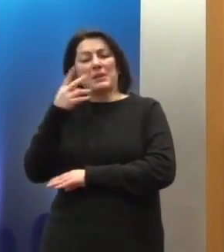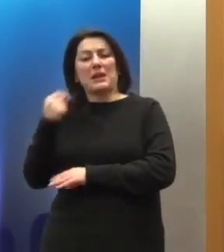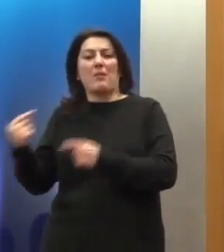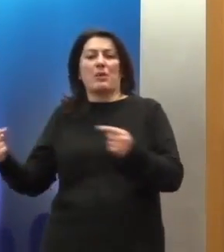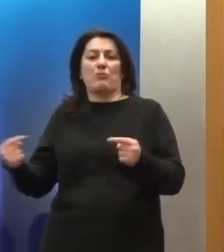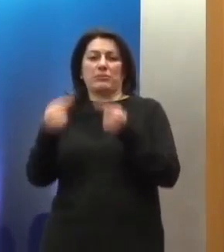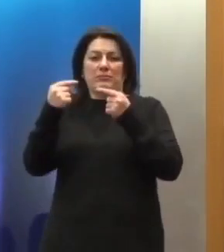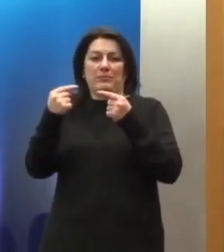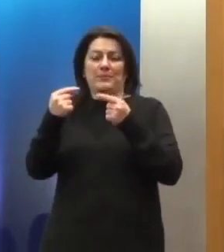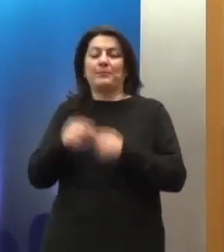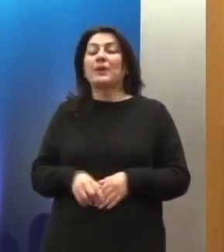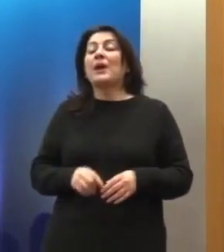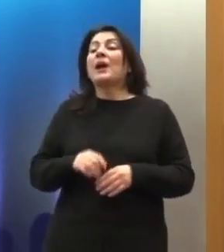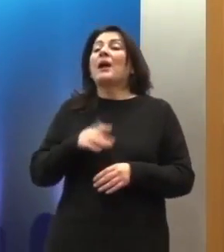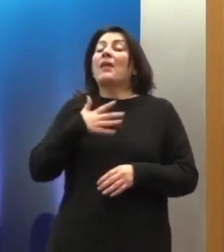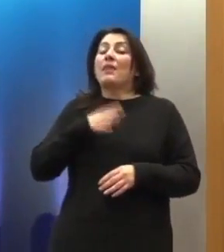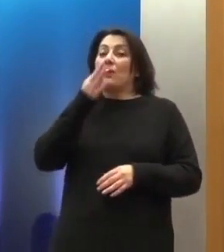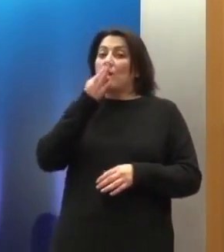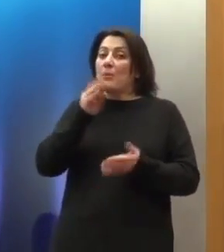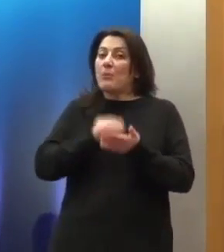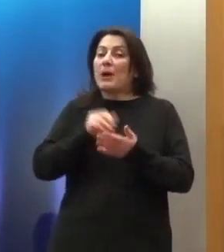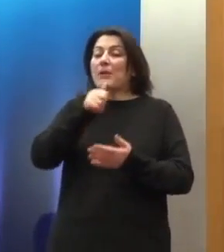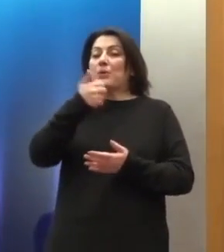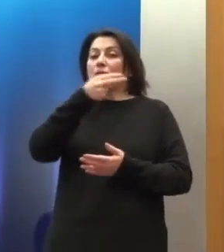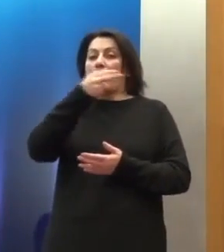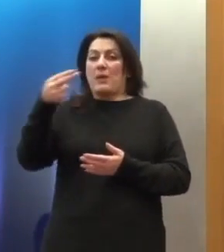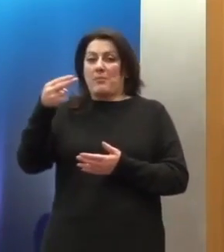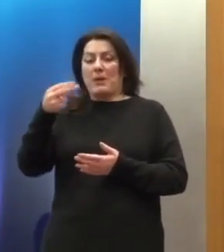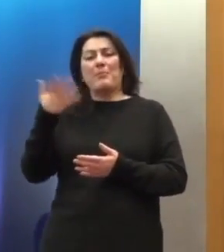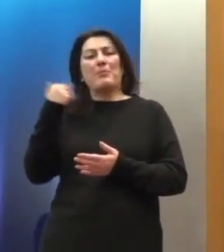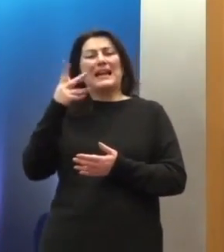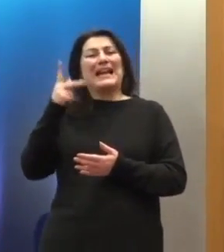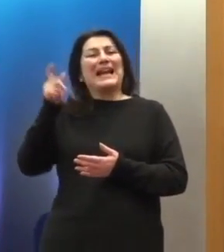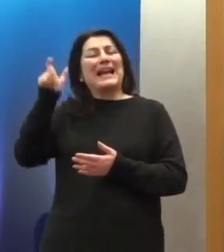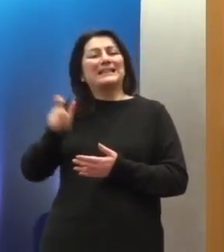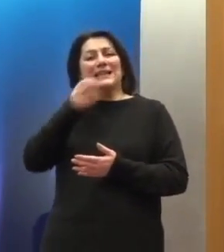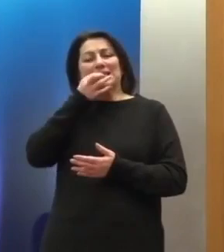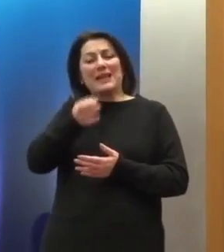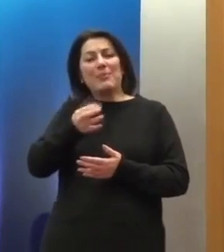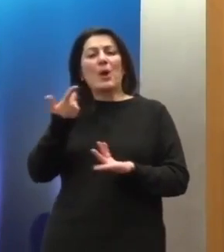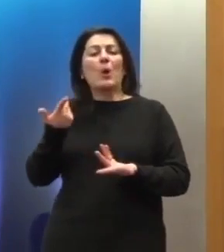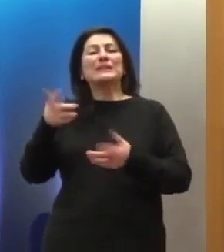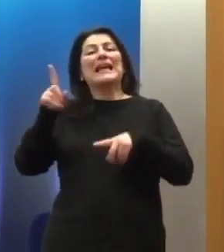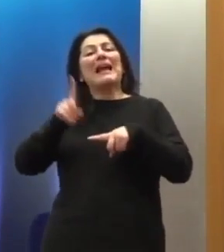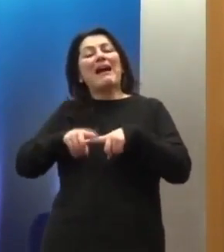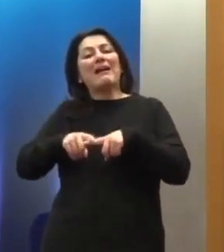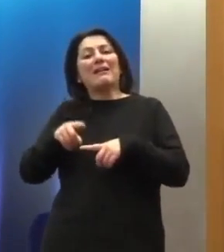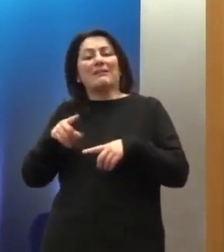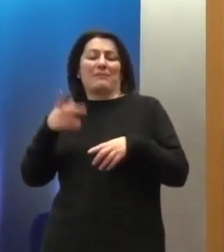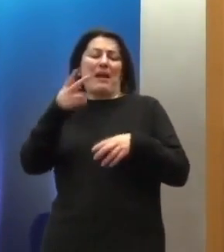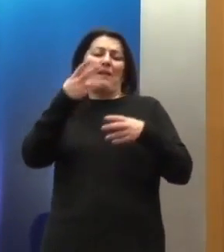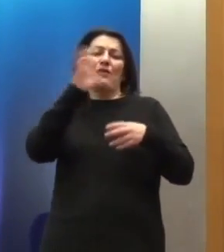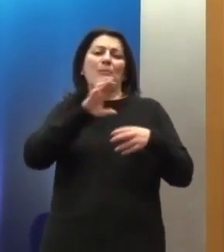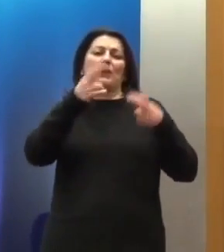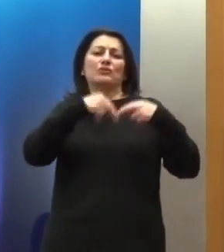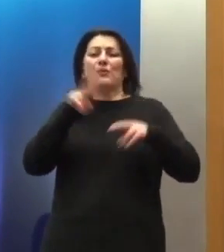πρώτο, και αναφέρομαι πάλι σε αυτό που είπε ο κ. Καστανάς, το Συμβουλίο της Ευρώπης αντιμετωπίζει την Ελλάδα με συμπάθεια, κατανόηση και κριτική. Νομίζω ότι σε